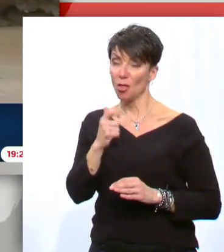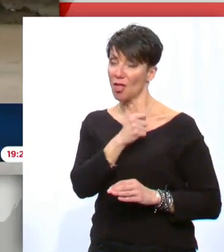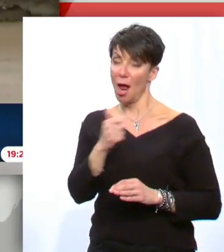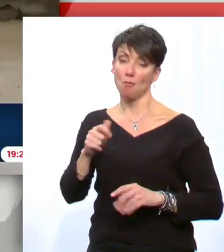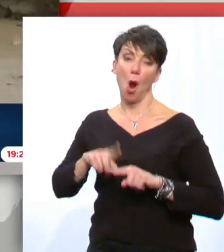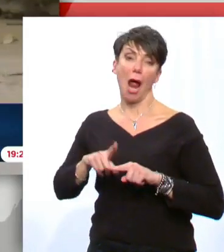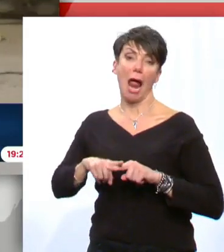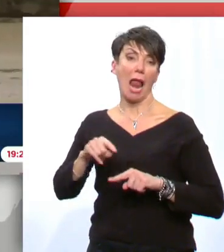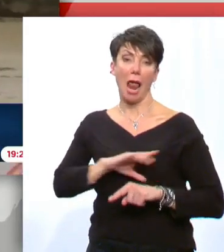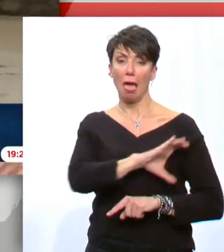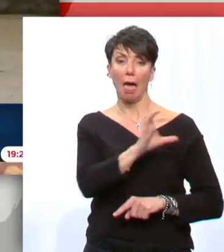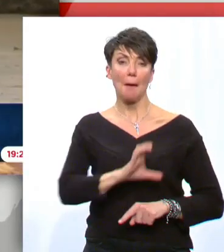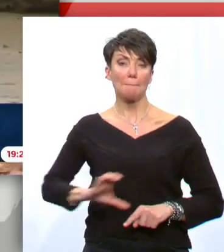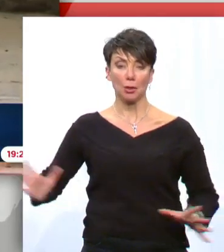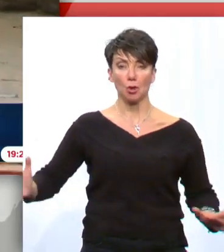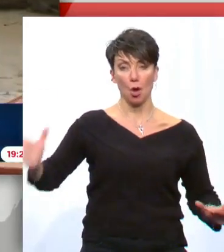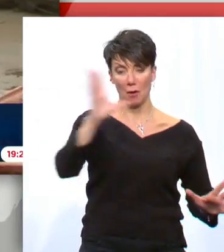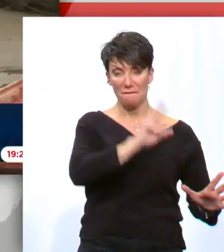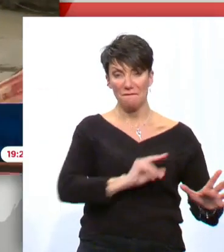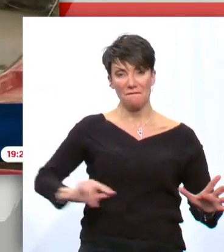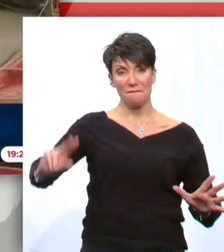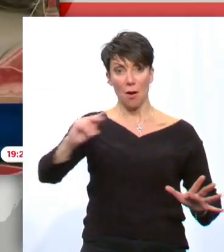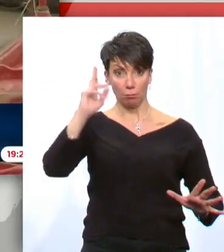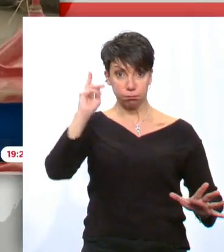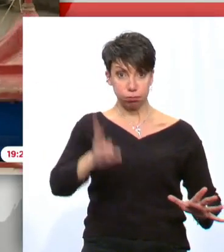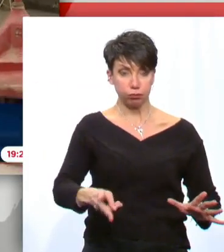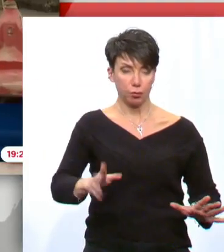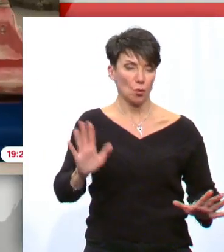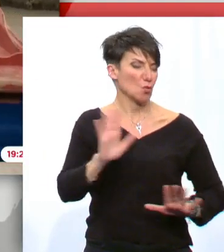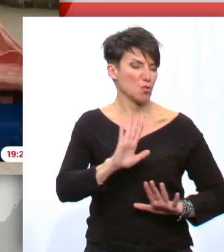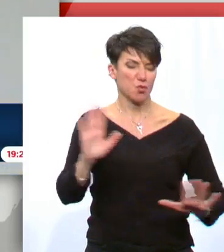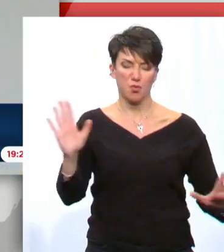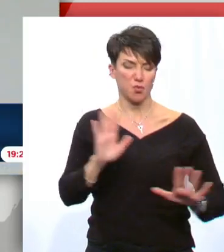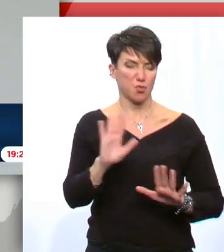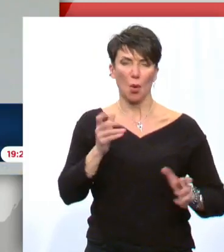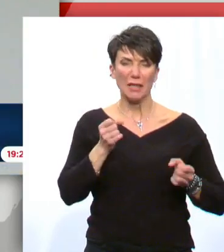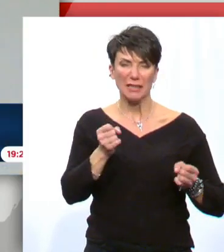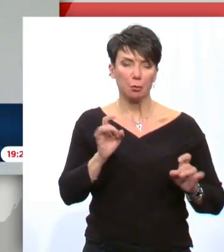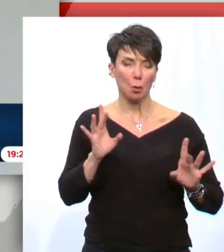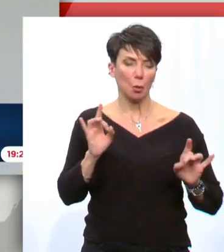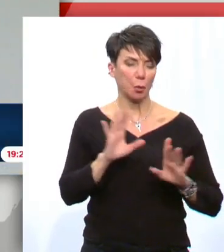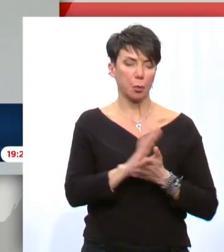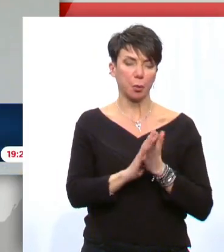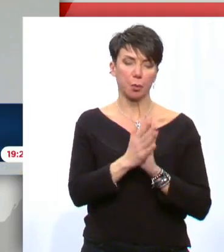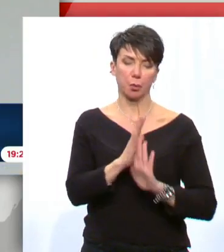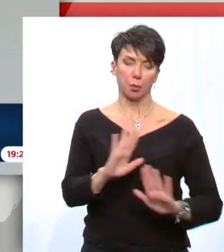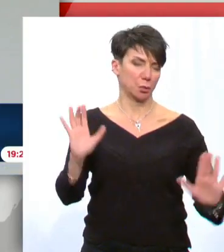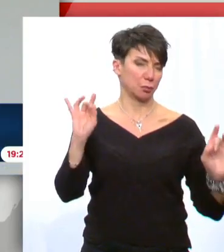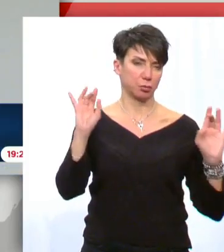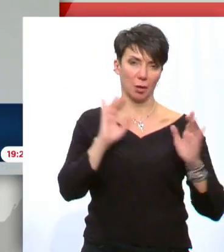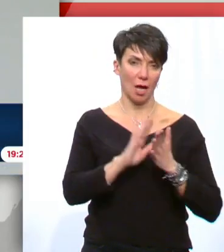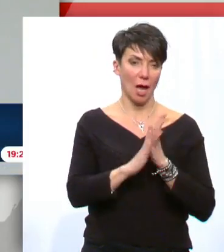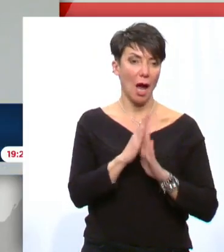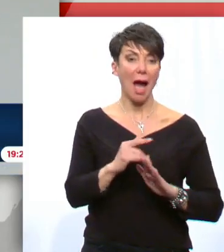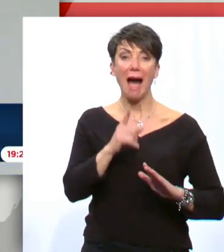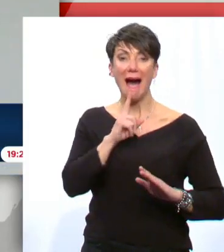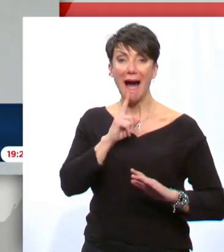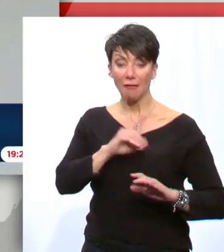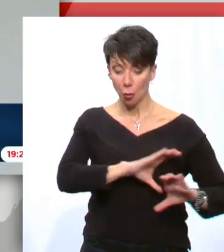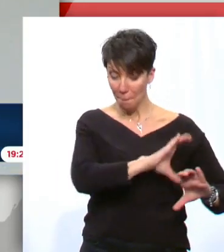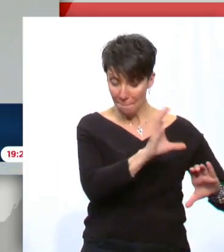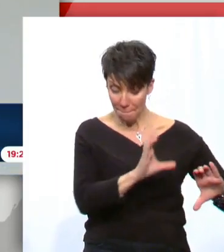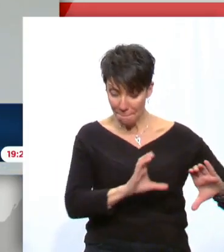Δεν είναι κάτι το οποίο είναι επικίνδυνο, ούτε συνδέεται ή με κάποιο άλλο φαινόμενο όπως η σεισμή. Τι παρατηρείται κατά μήκος όλης της